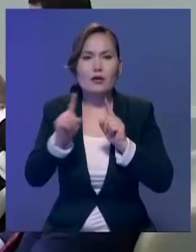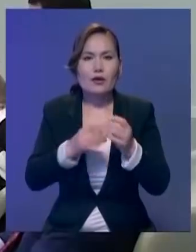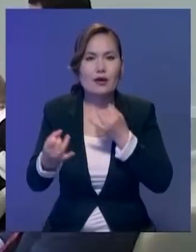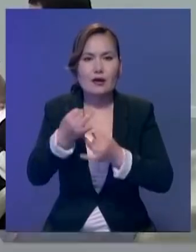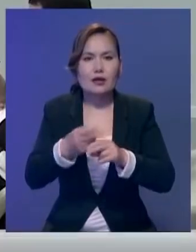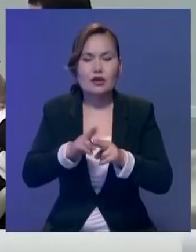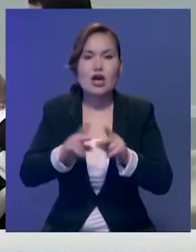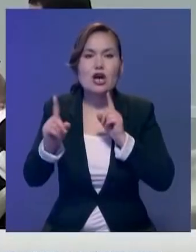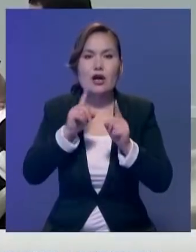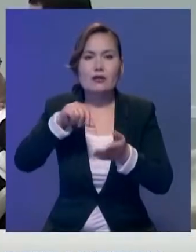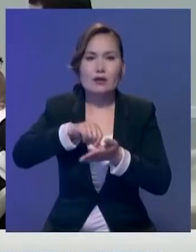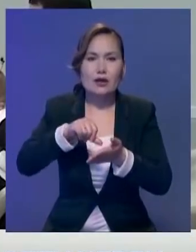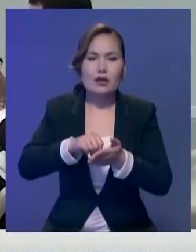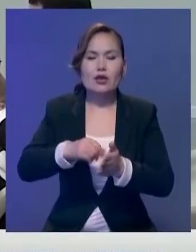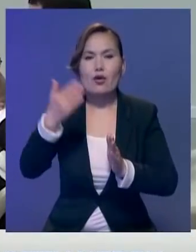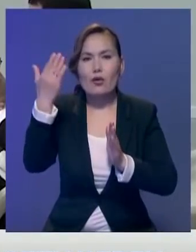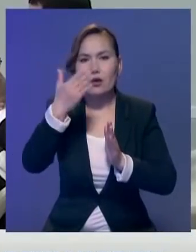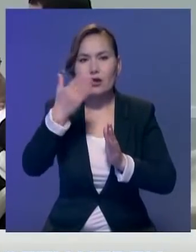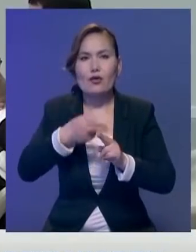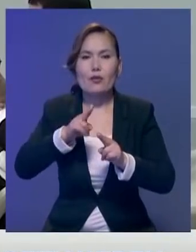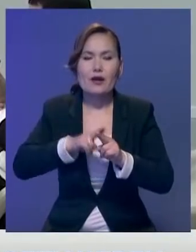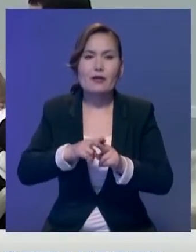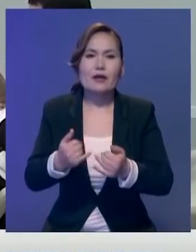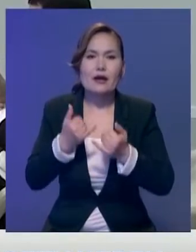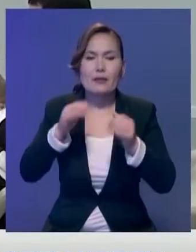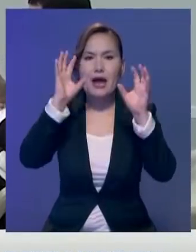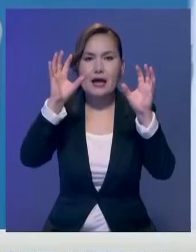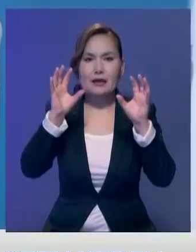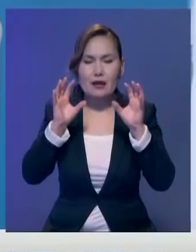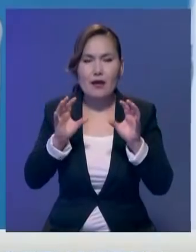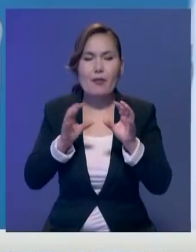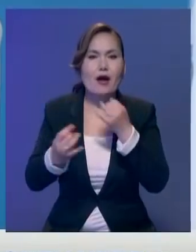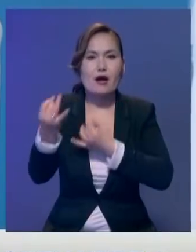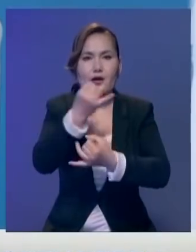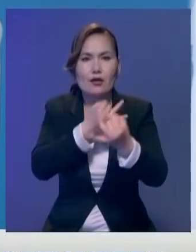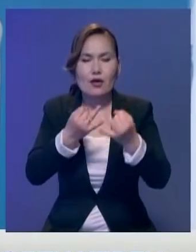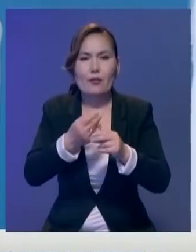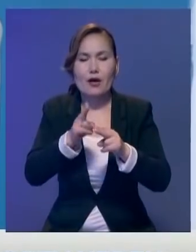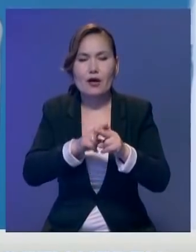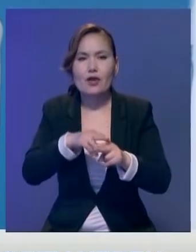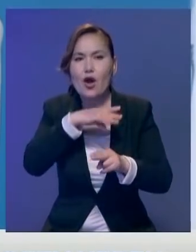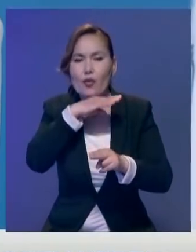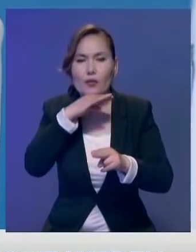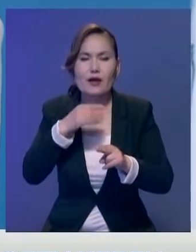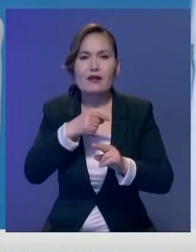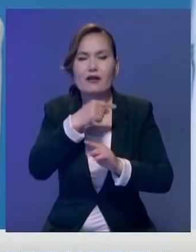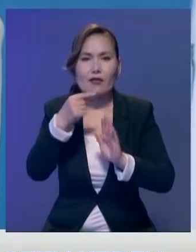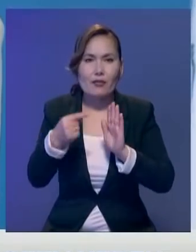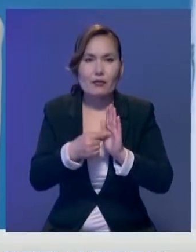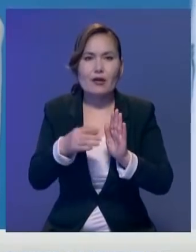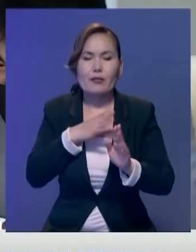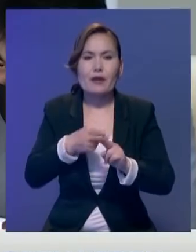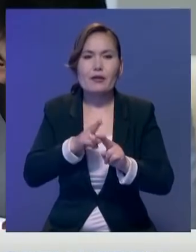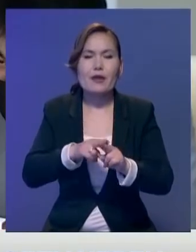отырысында талқыланды. Жиын ғағат сушылар кинематография туралы заңның кемшін тұстары әліде көбекенін айтады. Әсіресе,